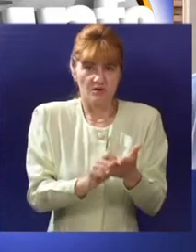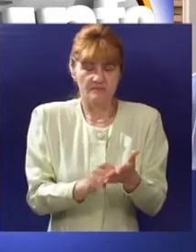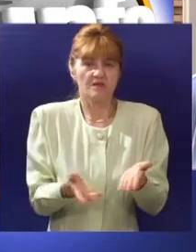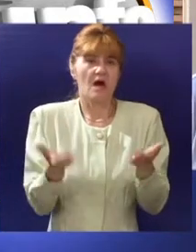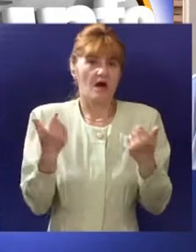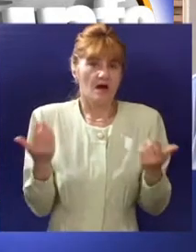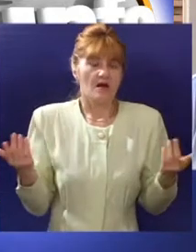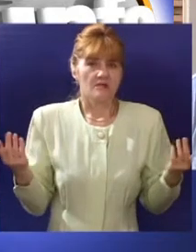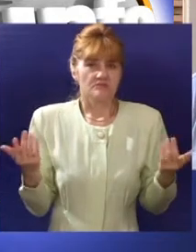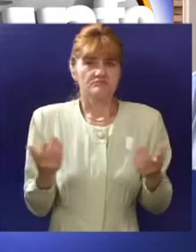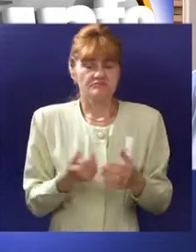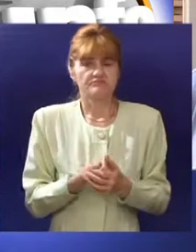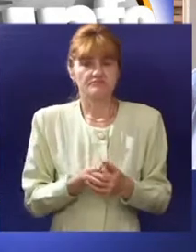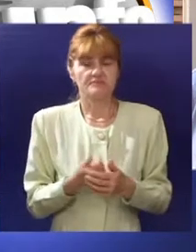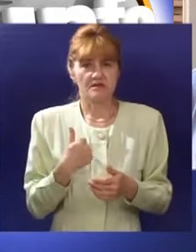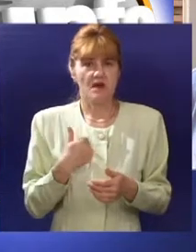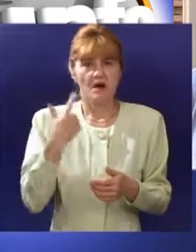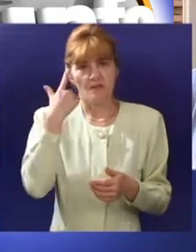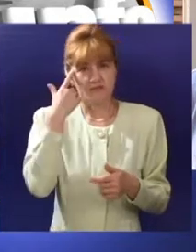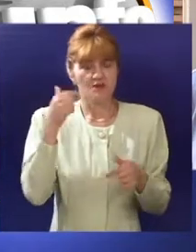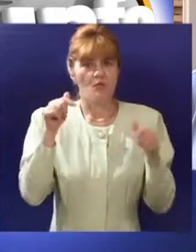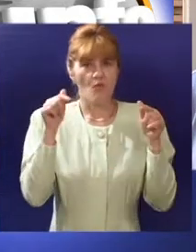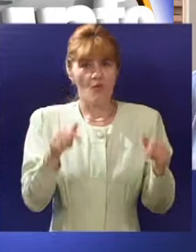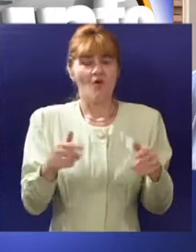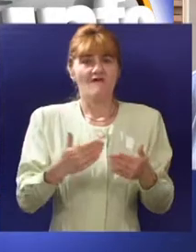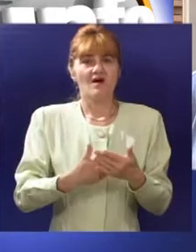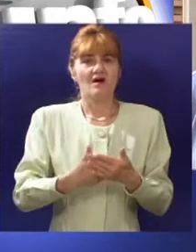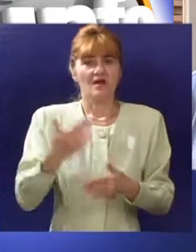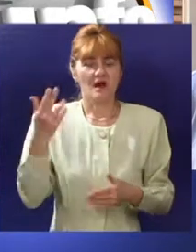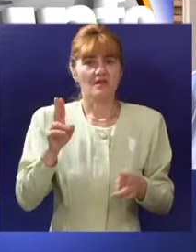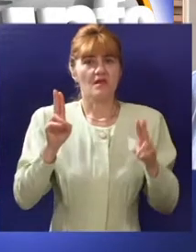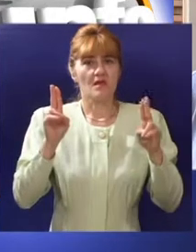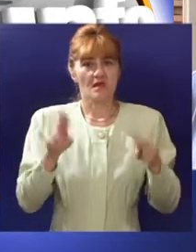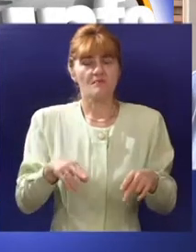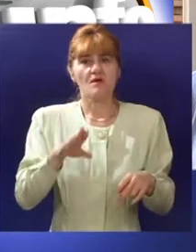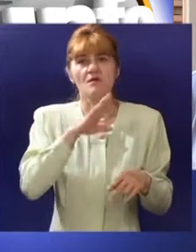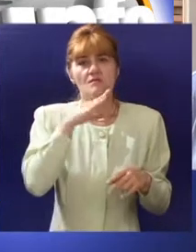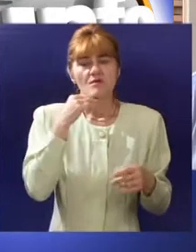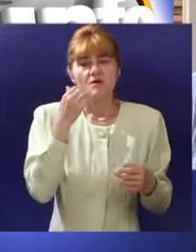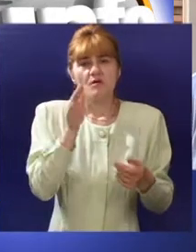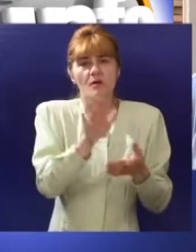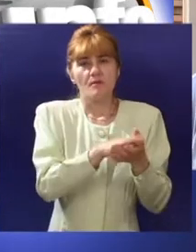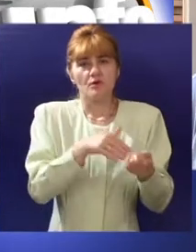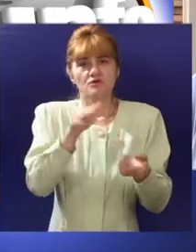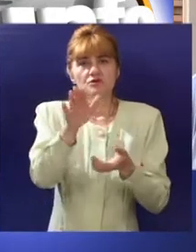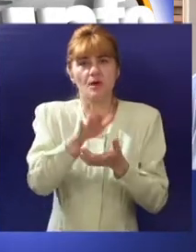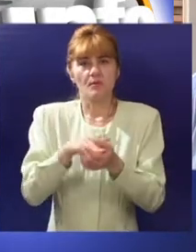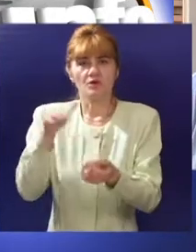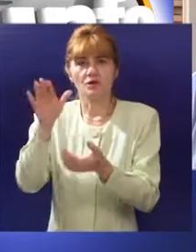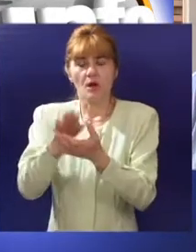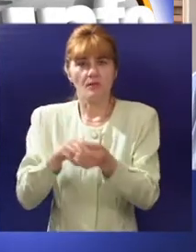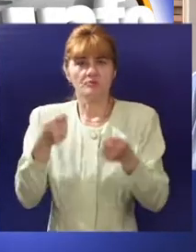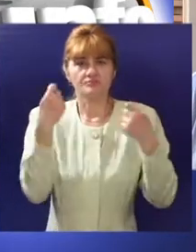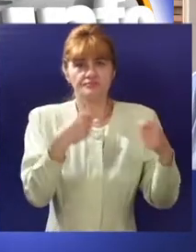potpisival jer nije došla do mene ali mislim da ovaj grad ima mnogo započetih velikih